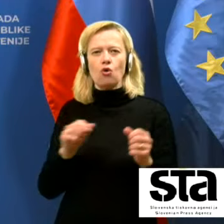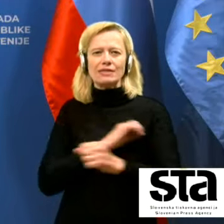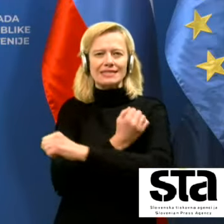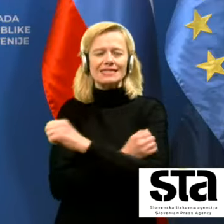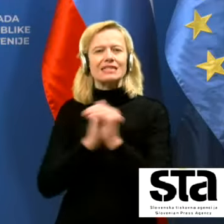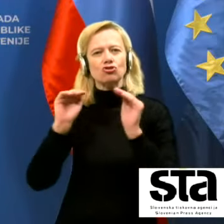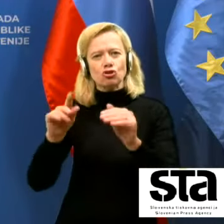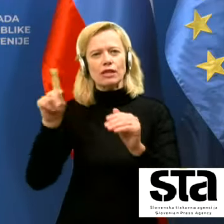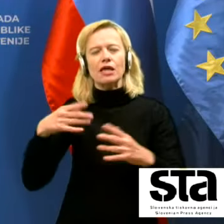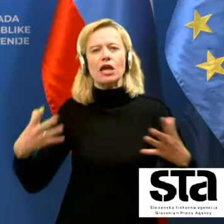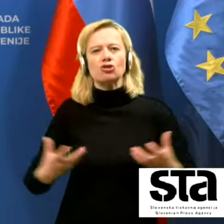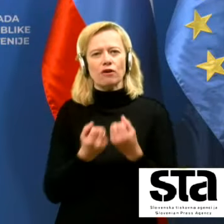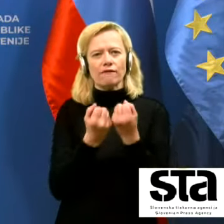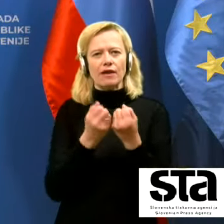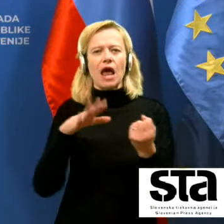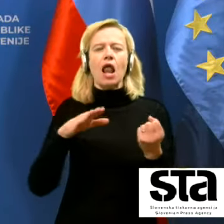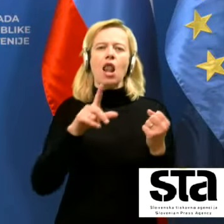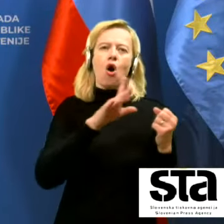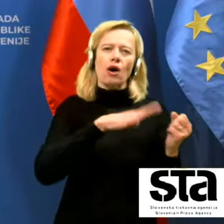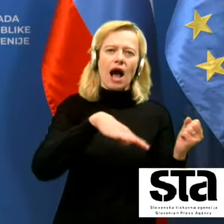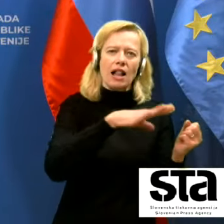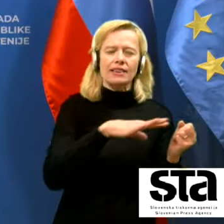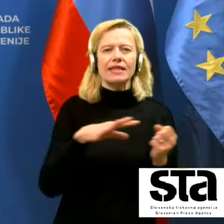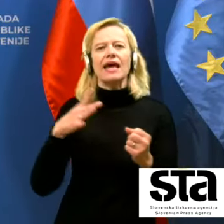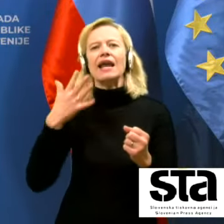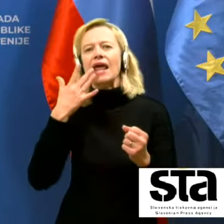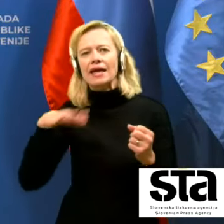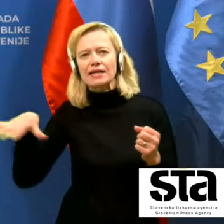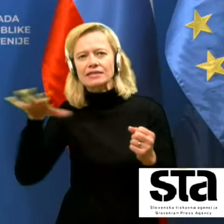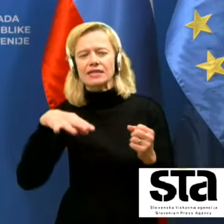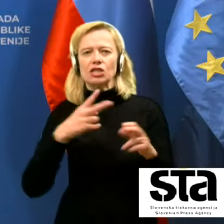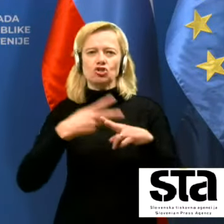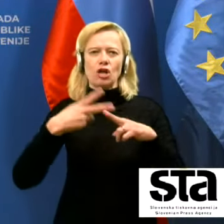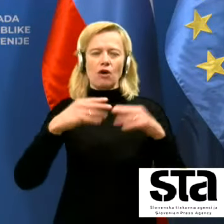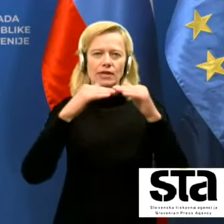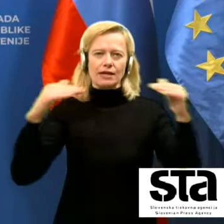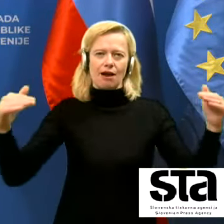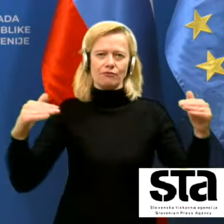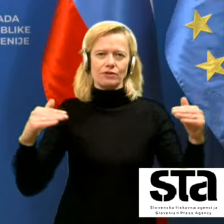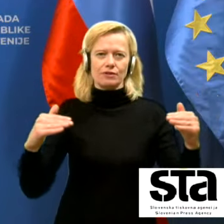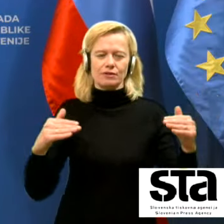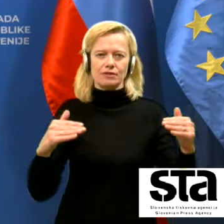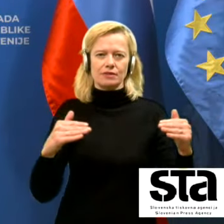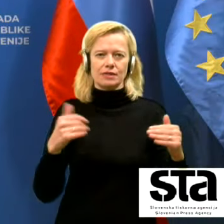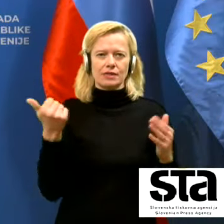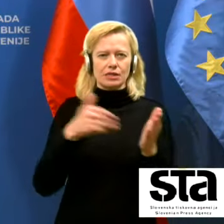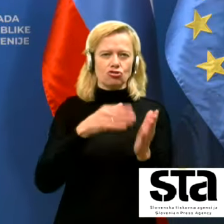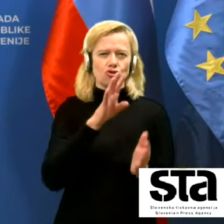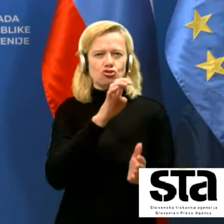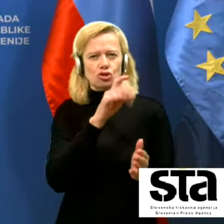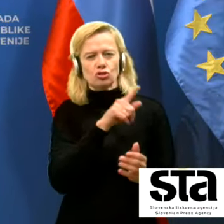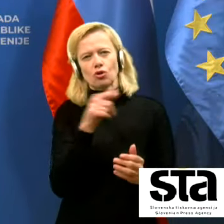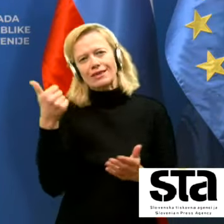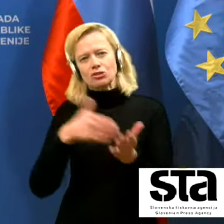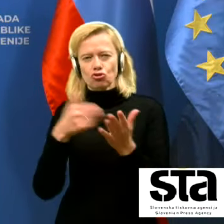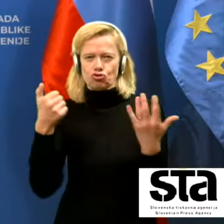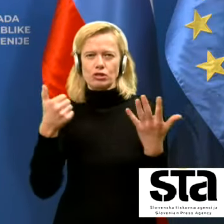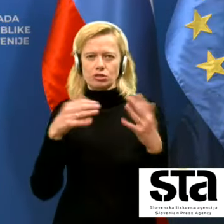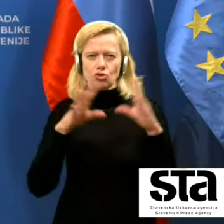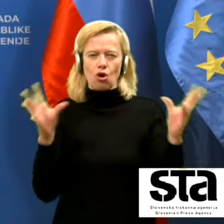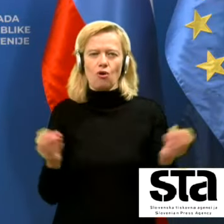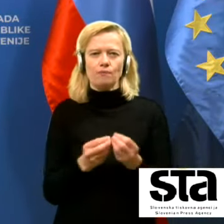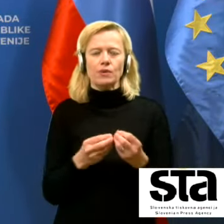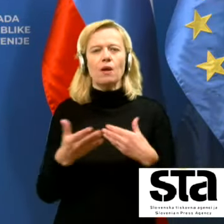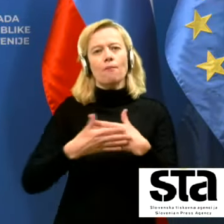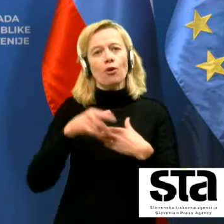reševanja na lokalni, regijski in državni ravni vršča znašame 1400 in 1600. Poleg